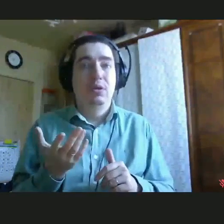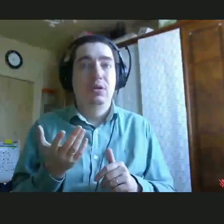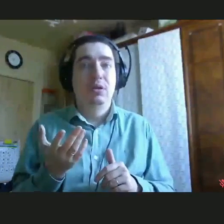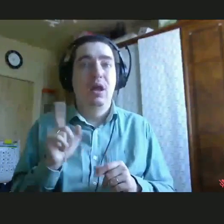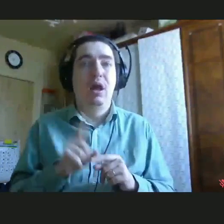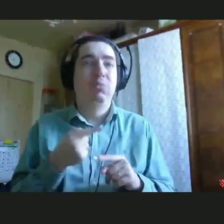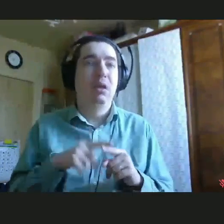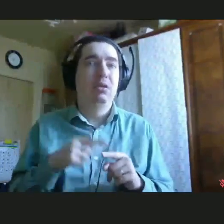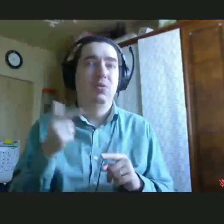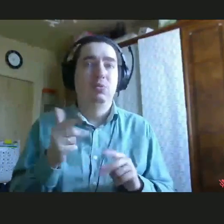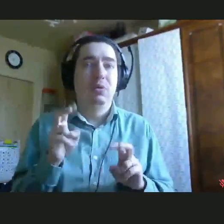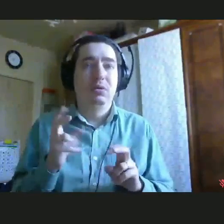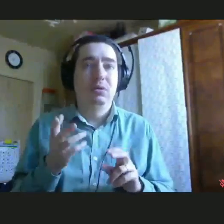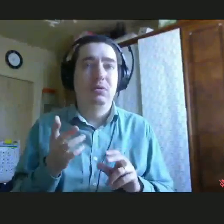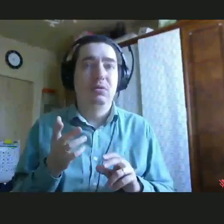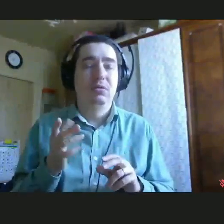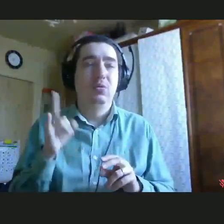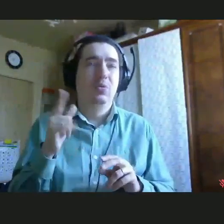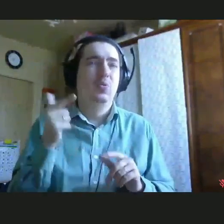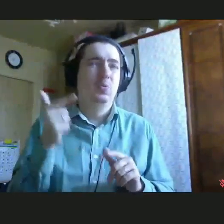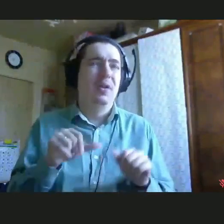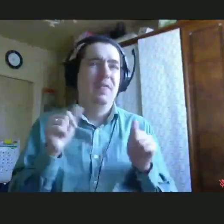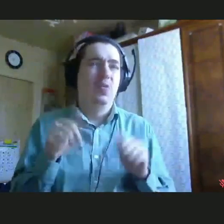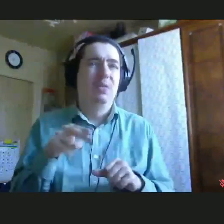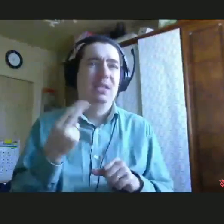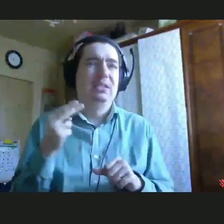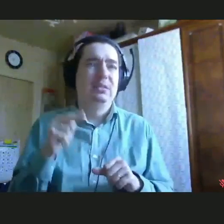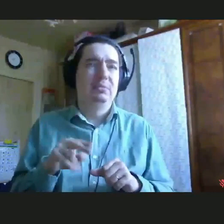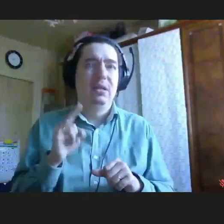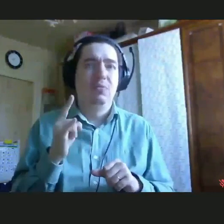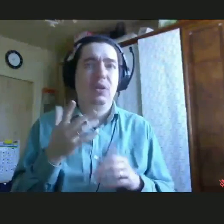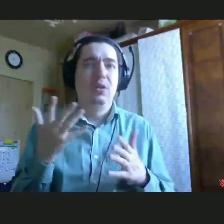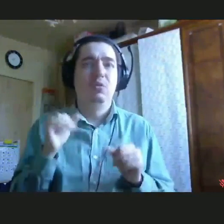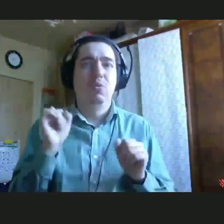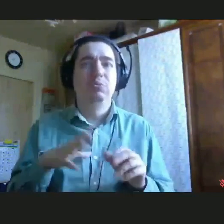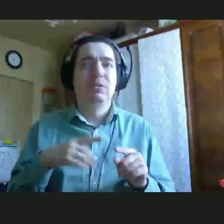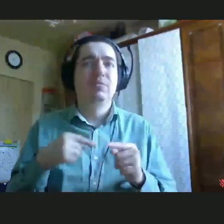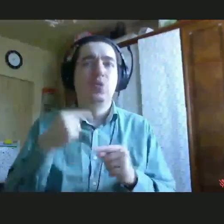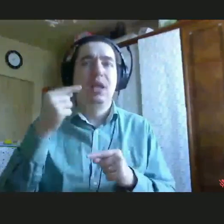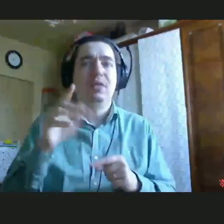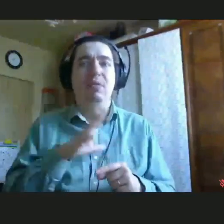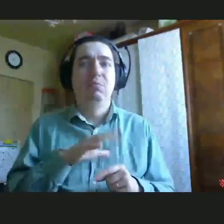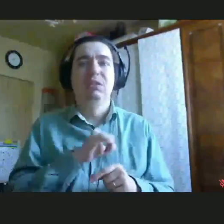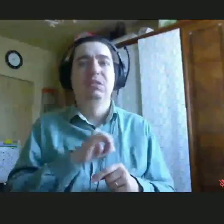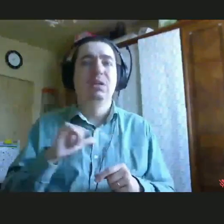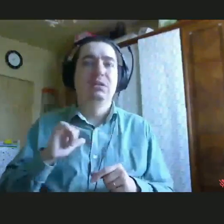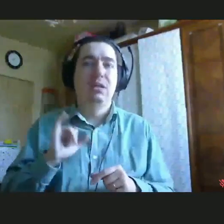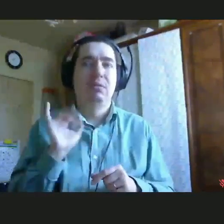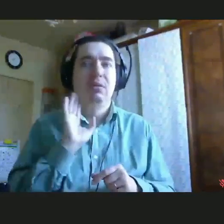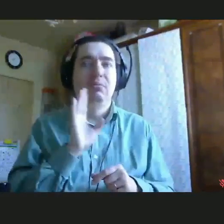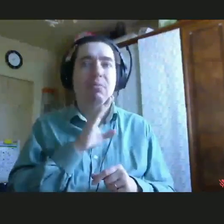бы это грубо ни звучало, с легкой формой ДЦП, ребенок, который может впоследствии быть самостоятельным, и мама